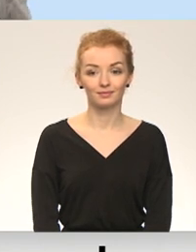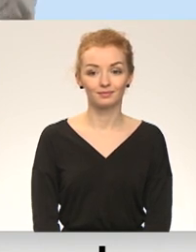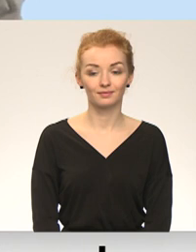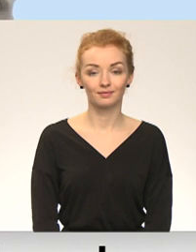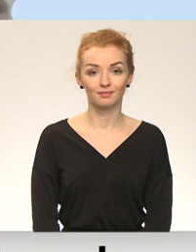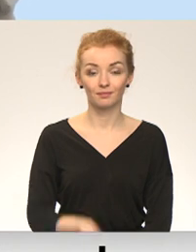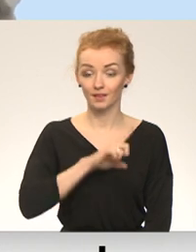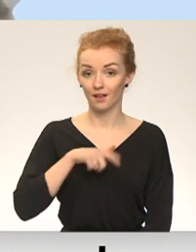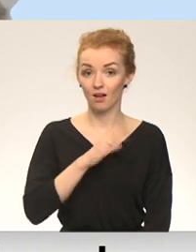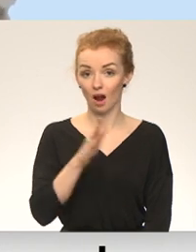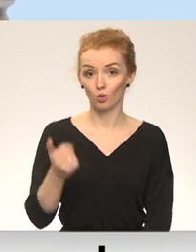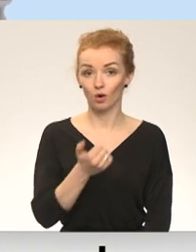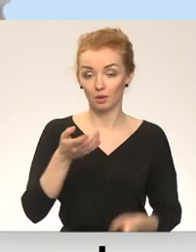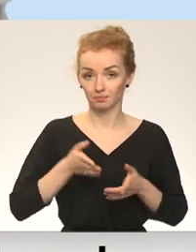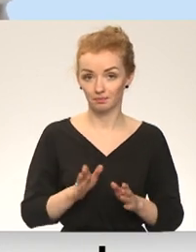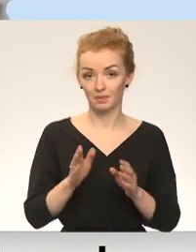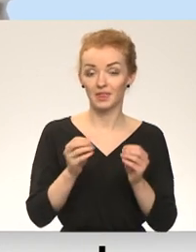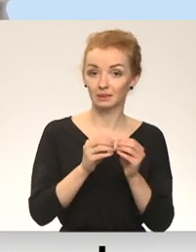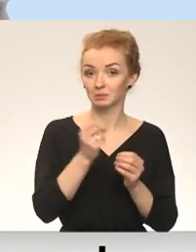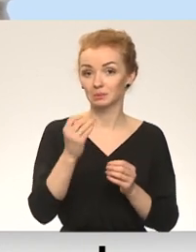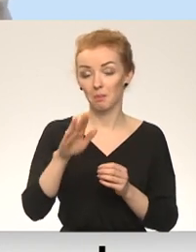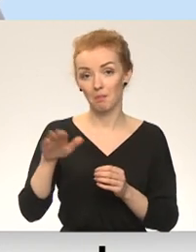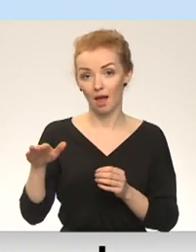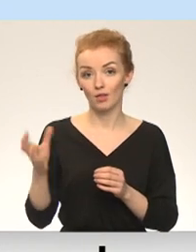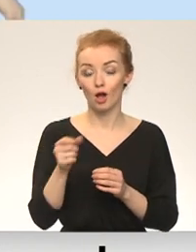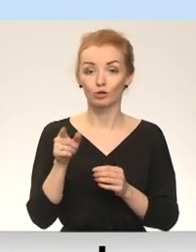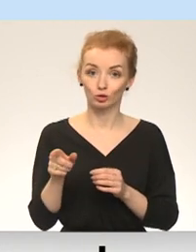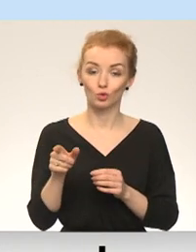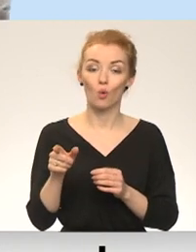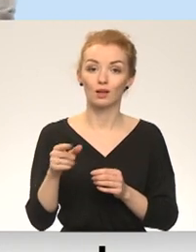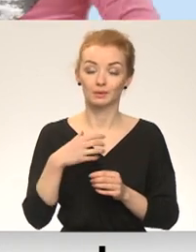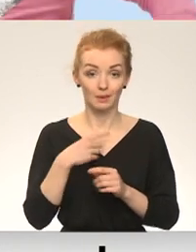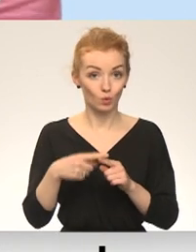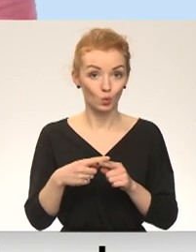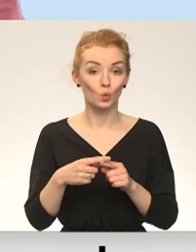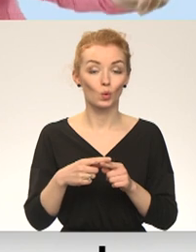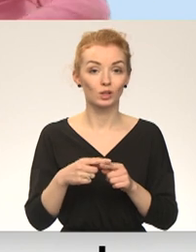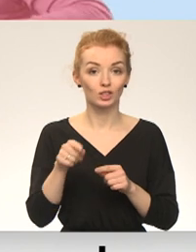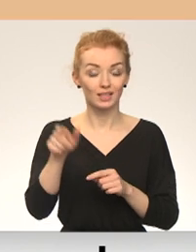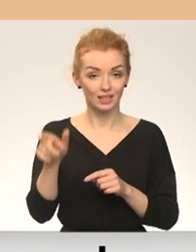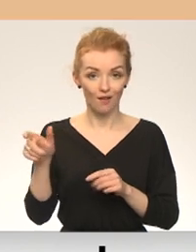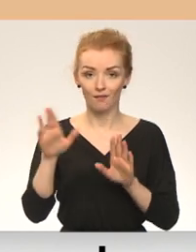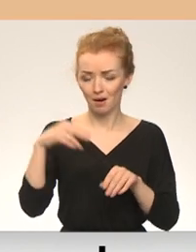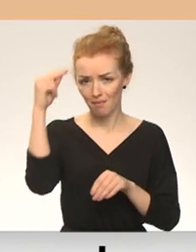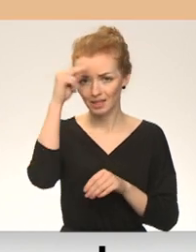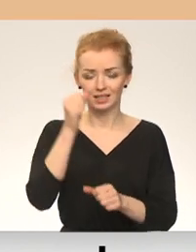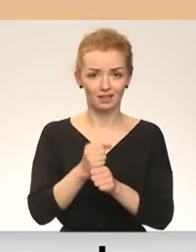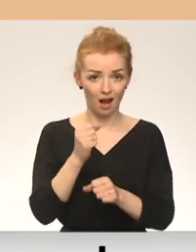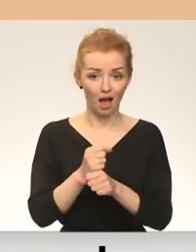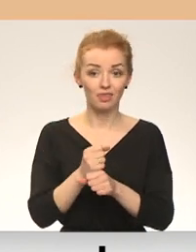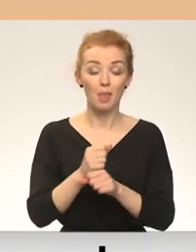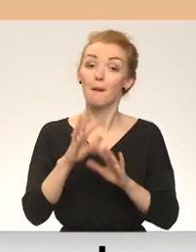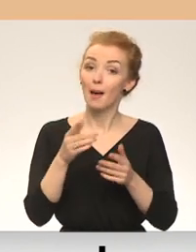Latvijā katru gadu piedzīvst ap 10-15 bērnu ar daunas sindromu. Cilvēki ar daunas sindromu var mācīties un strādāt,